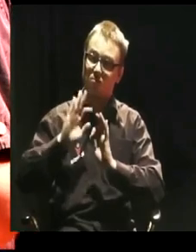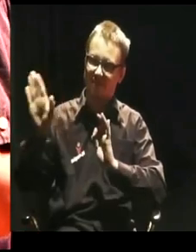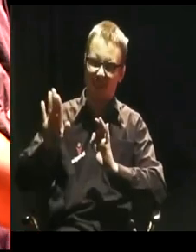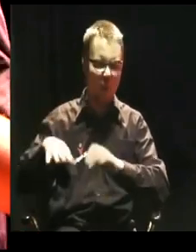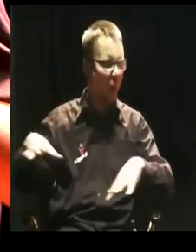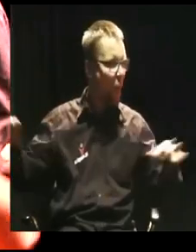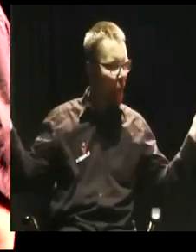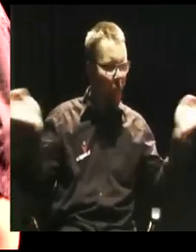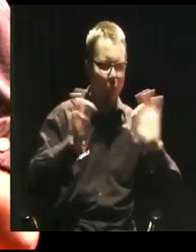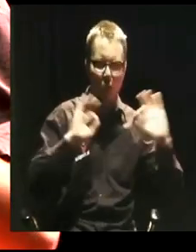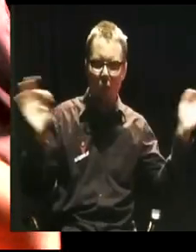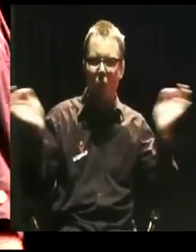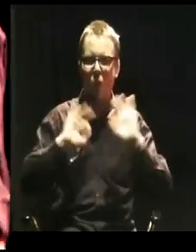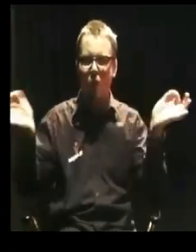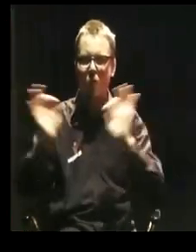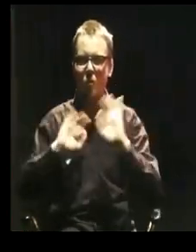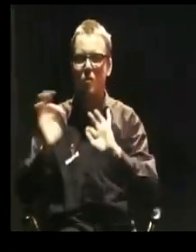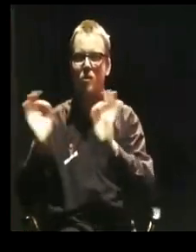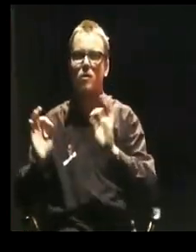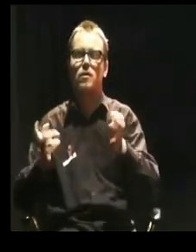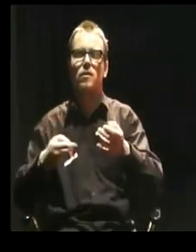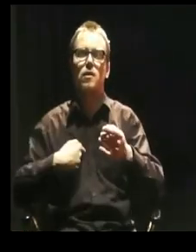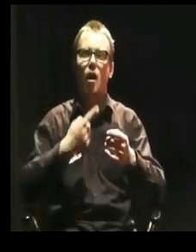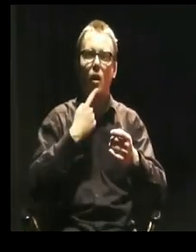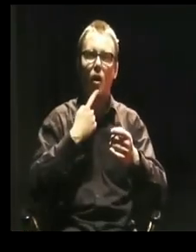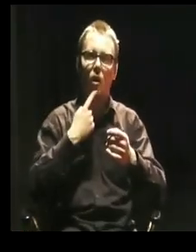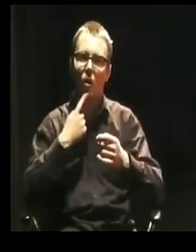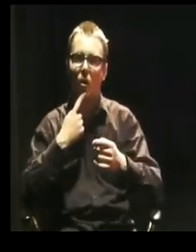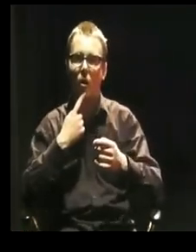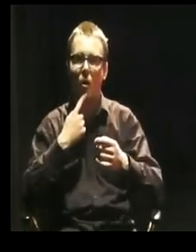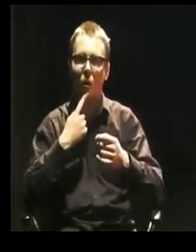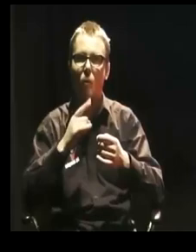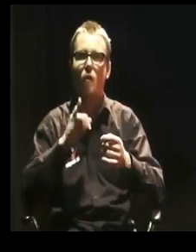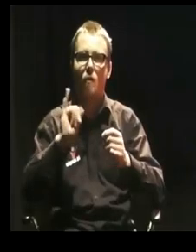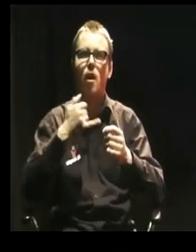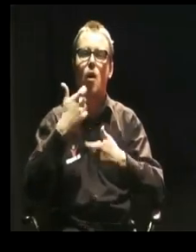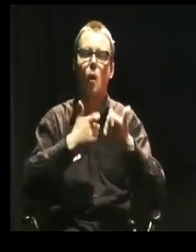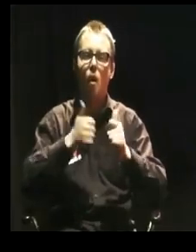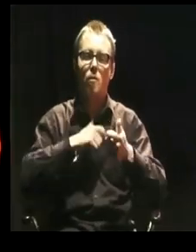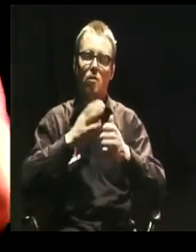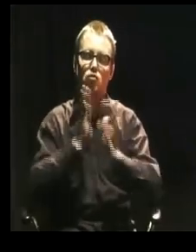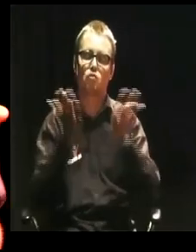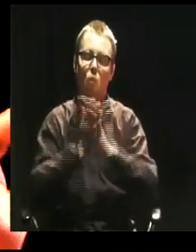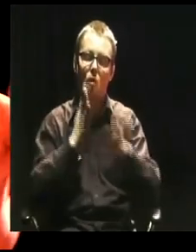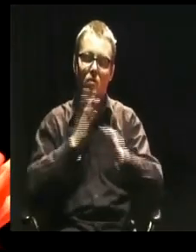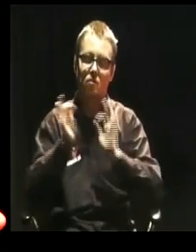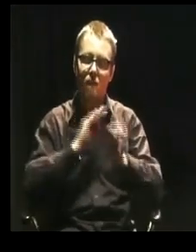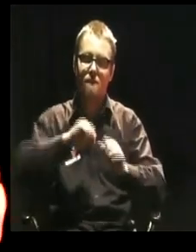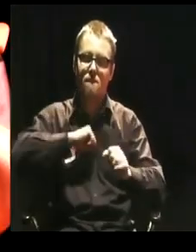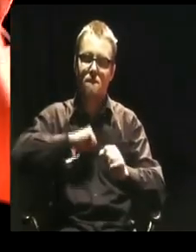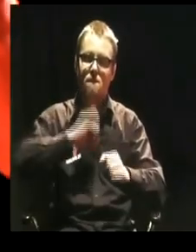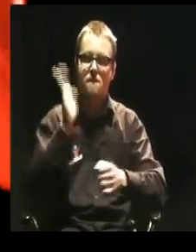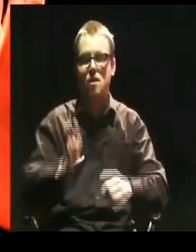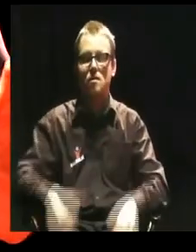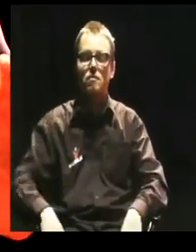tam to opisane w żaden fajny sposób. Zaraz wam powiem, jak to można zrobić w fajny sposób. Tylko najpierw powiedzmy sobie, dlaczego w ogóle